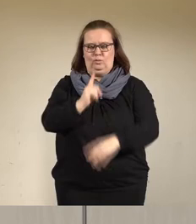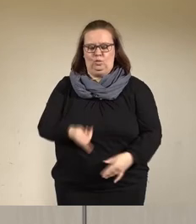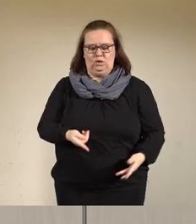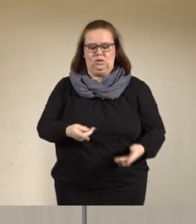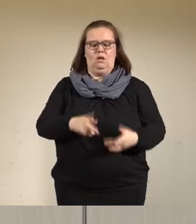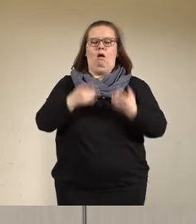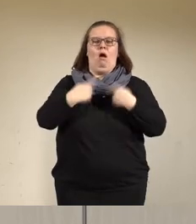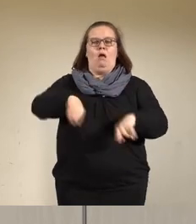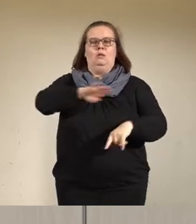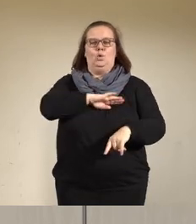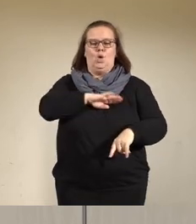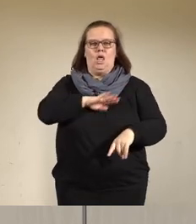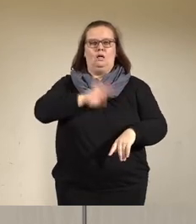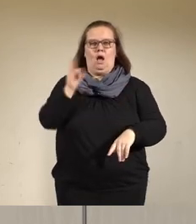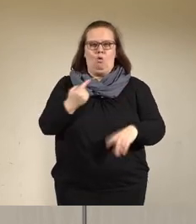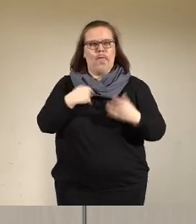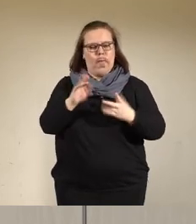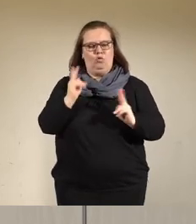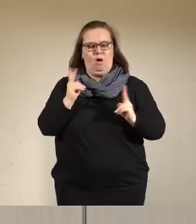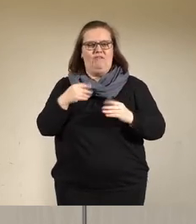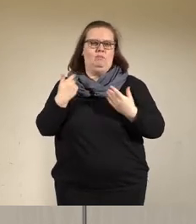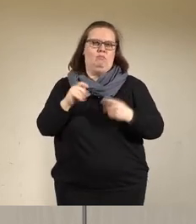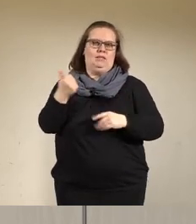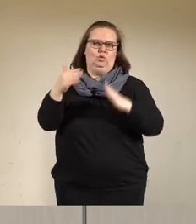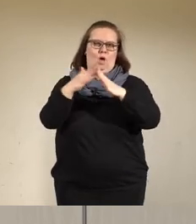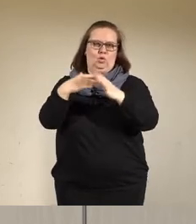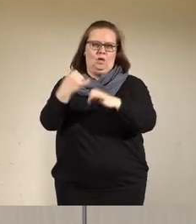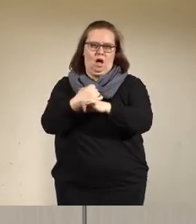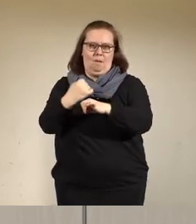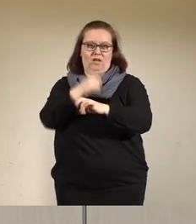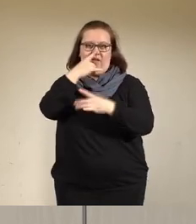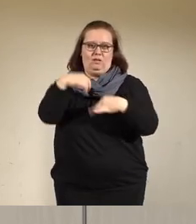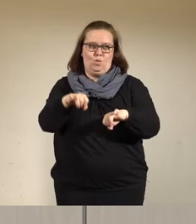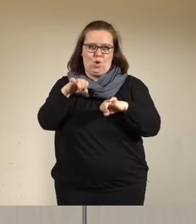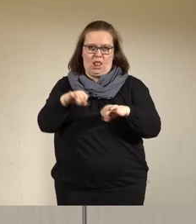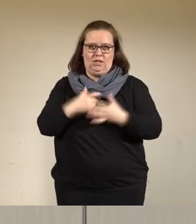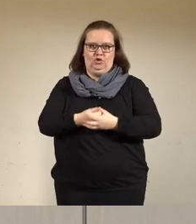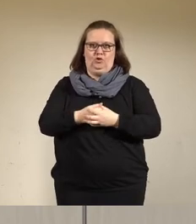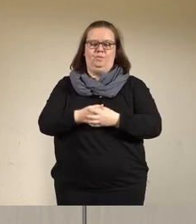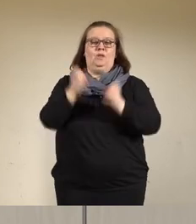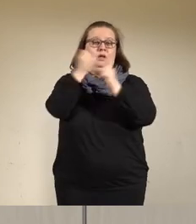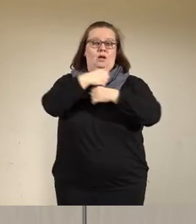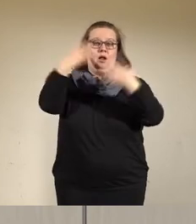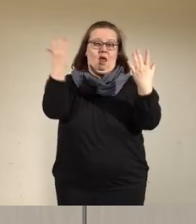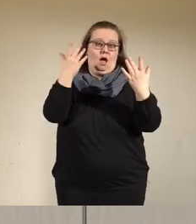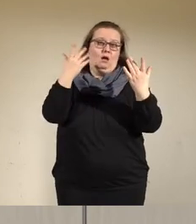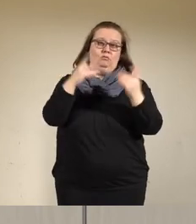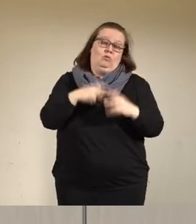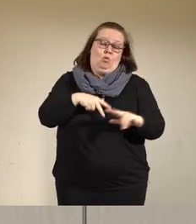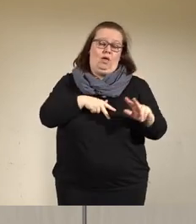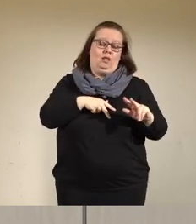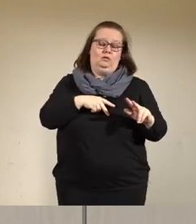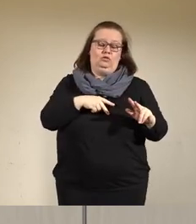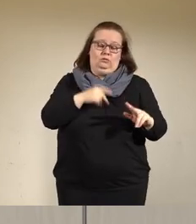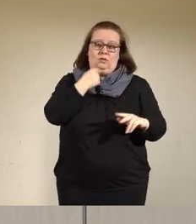Zahlreiche Kolleginnen und Kollegen verrichten ihren Dienst derzeit im Homeoffice, soweit dies möglich ist. Natürlich und sehr ehrlich muss